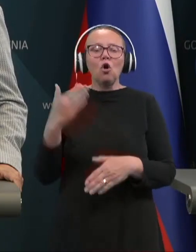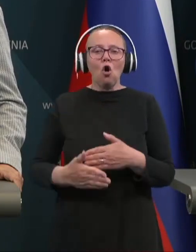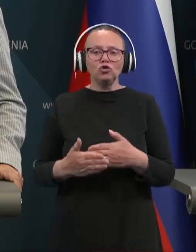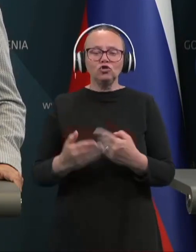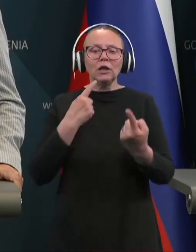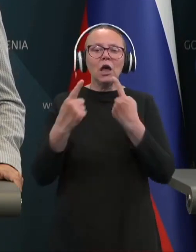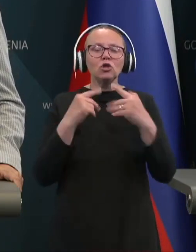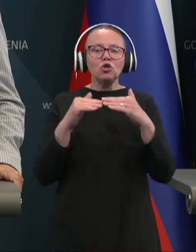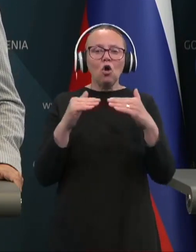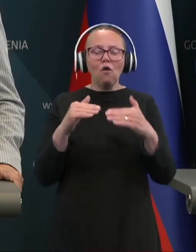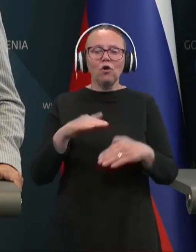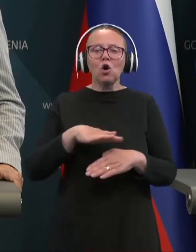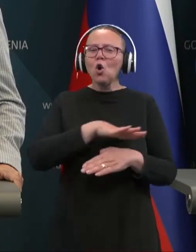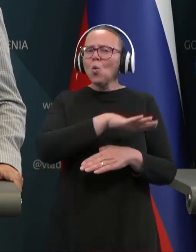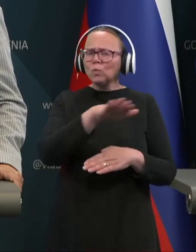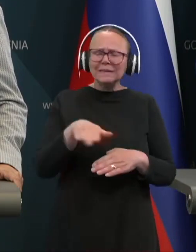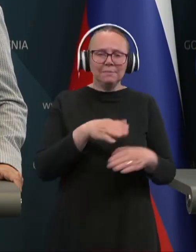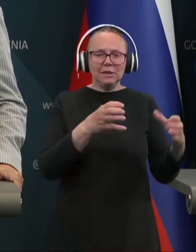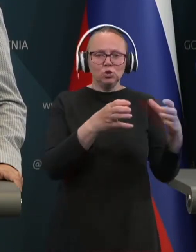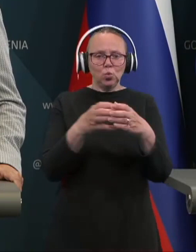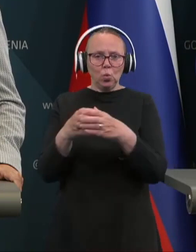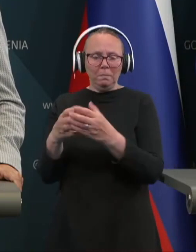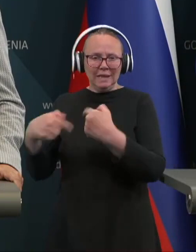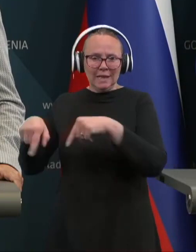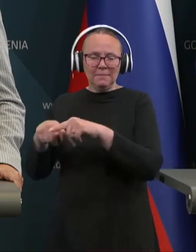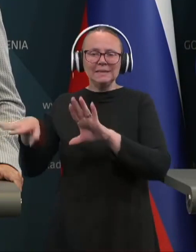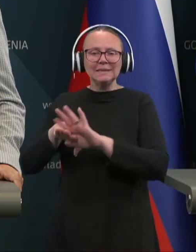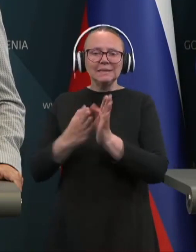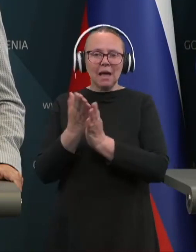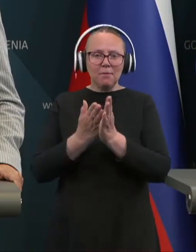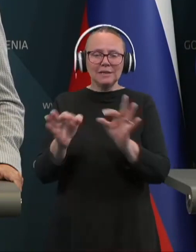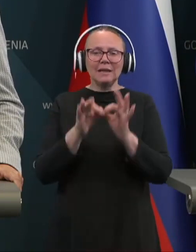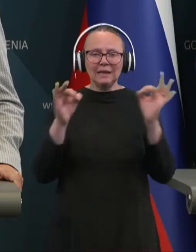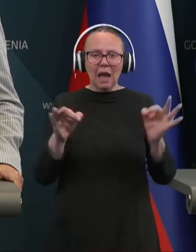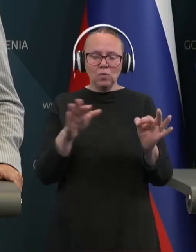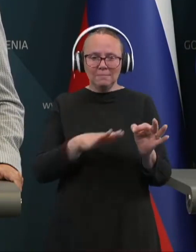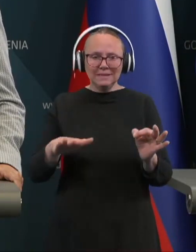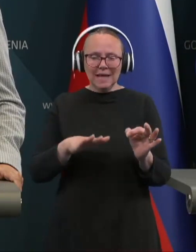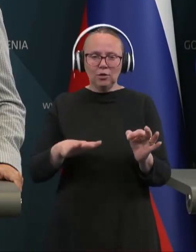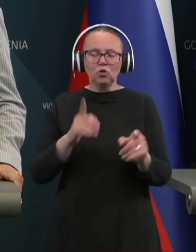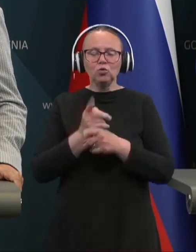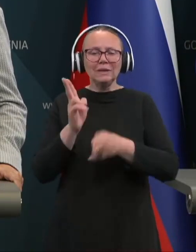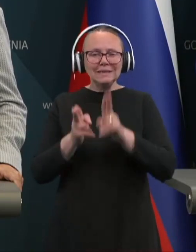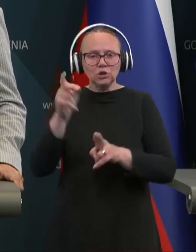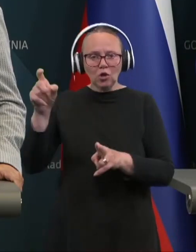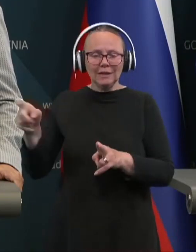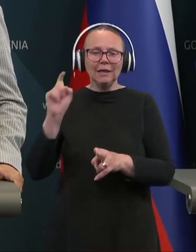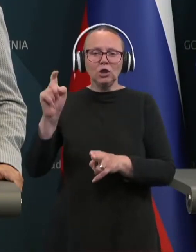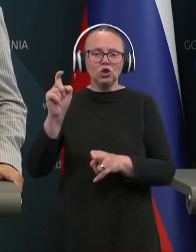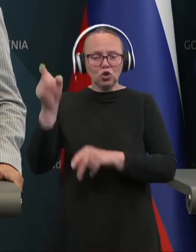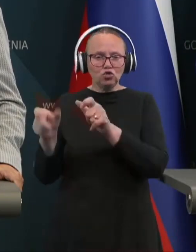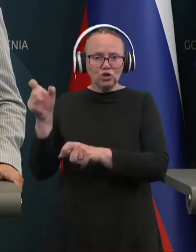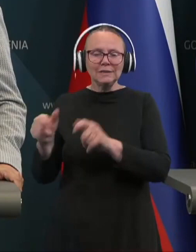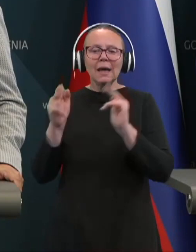dogovor z vsemi skupinami zaposlenih v javnem sektorju, tudi sodniki in tožilci je možen samo v okviru